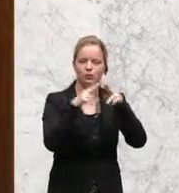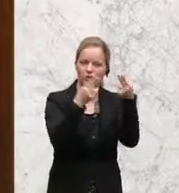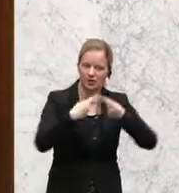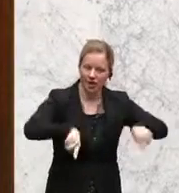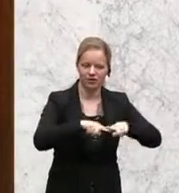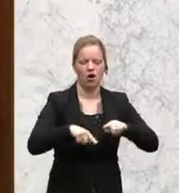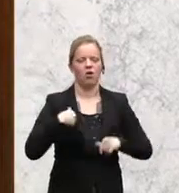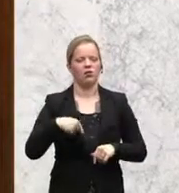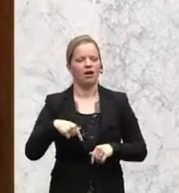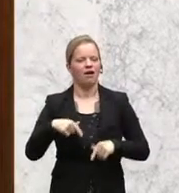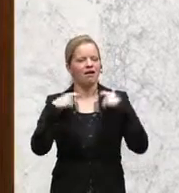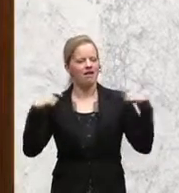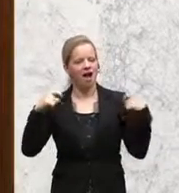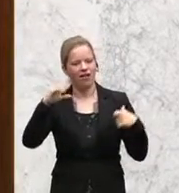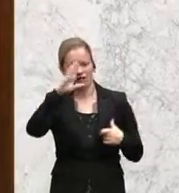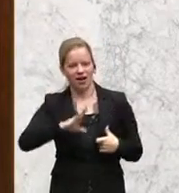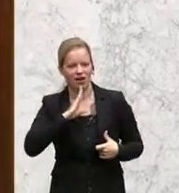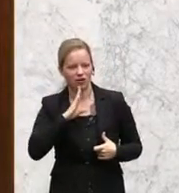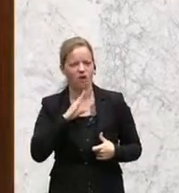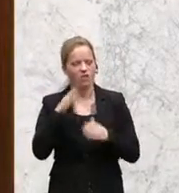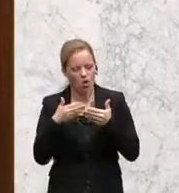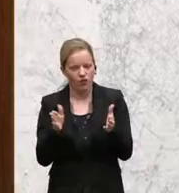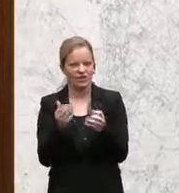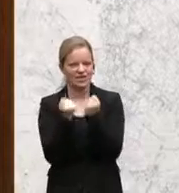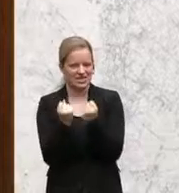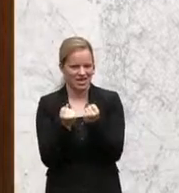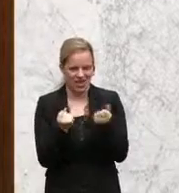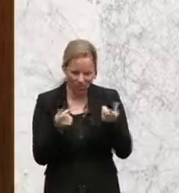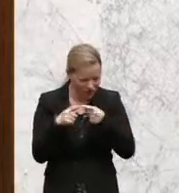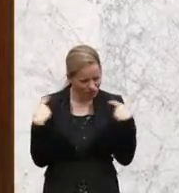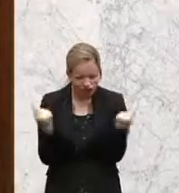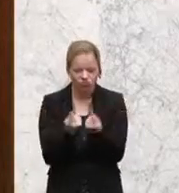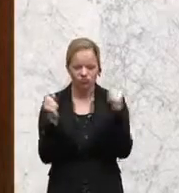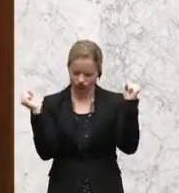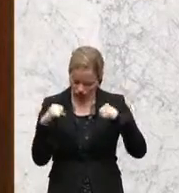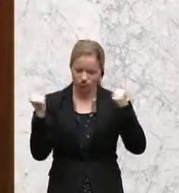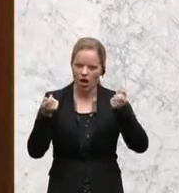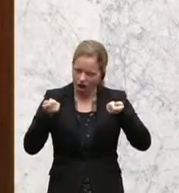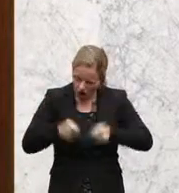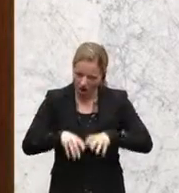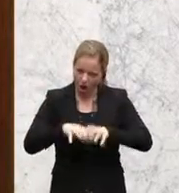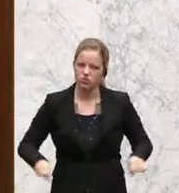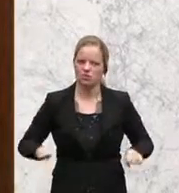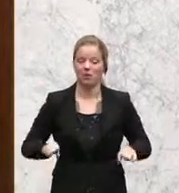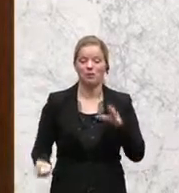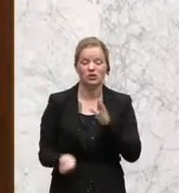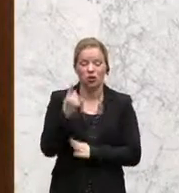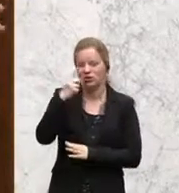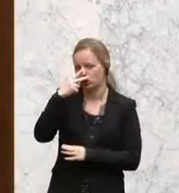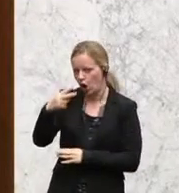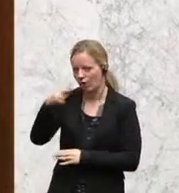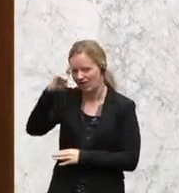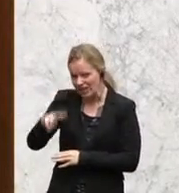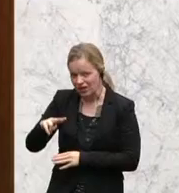Generaldirektor für öffentliche Sicherheit auch vereinbart, dass wir insbesondere mit dem Augenmerk auf Wien und auf die